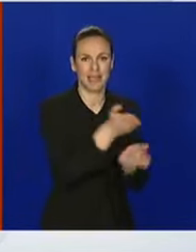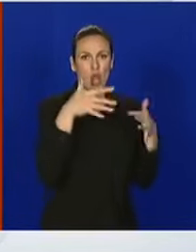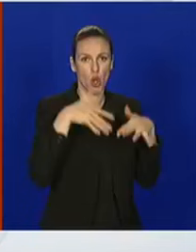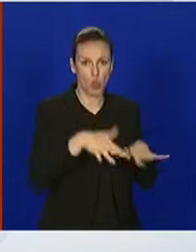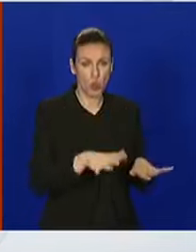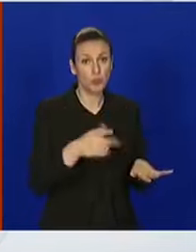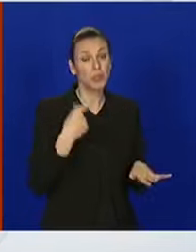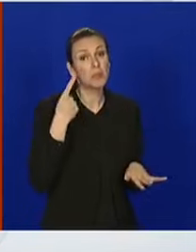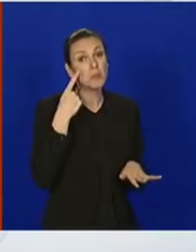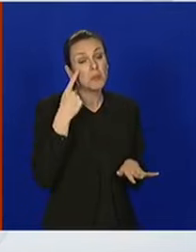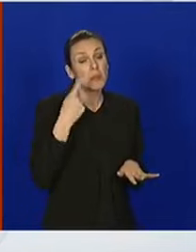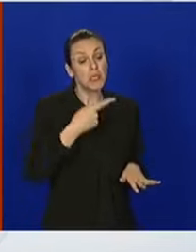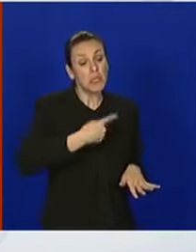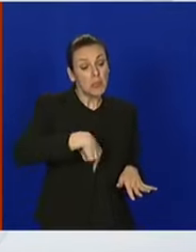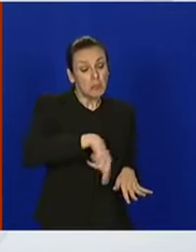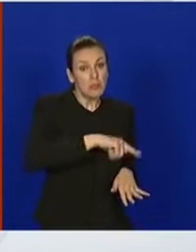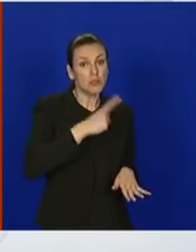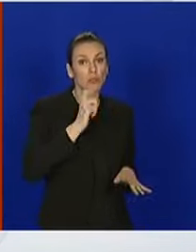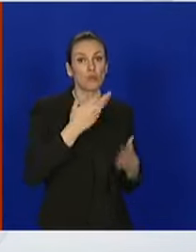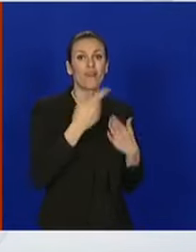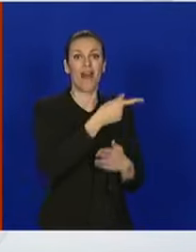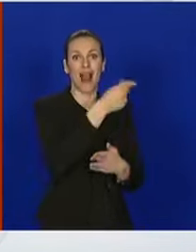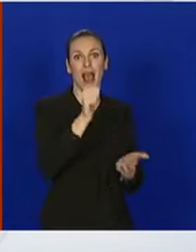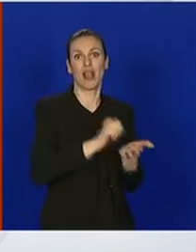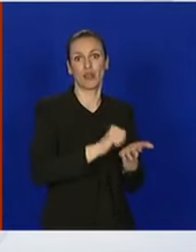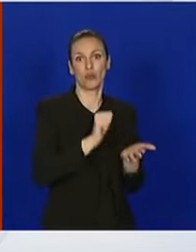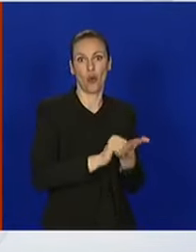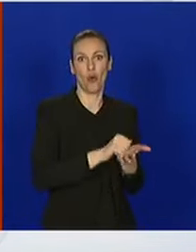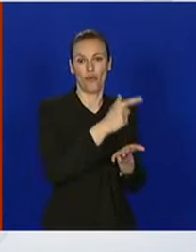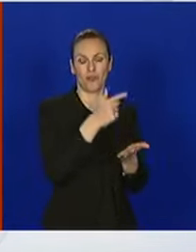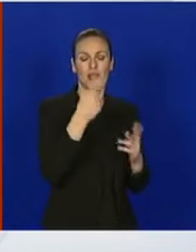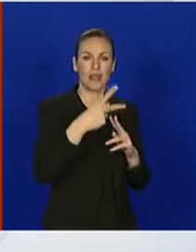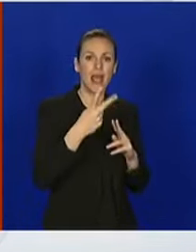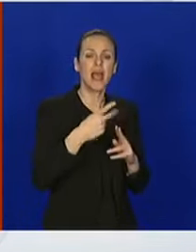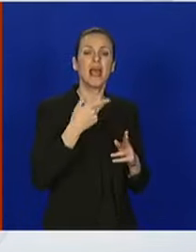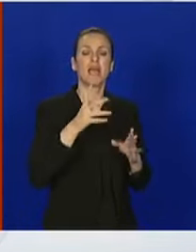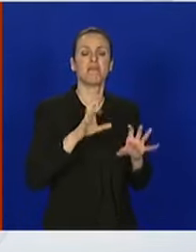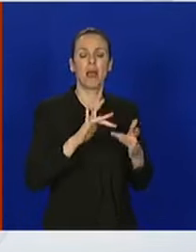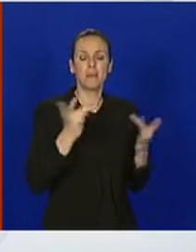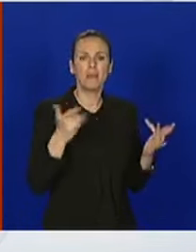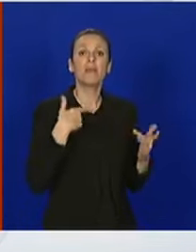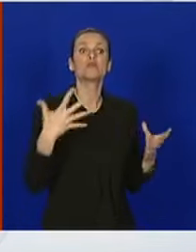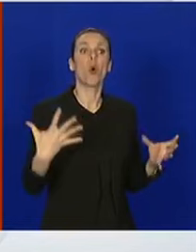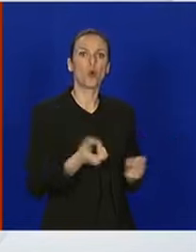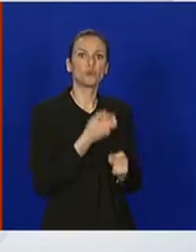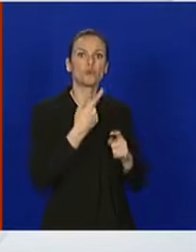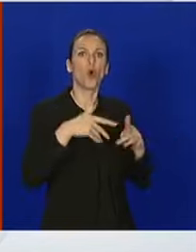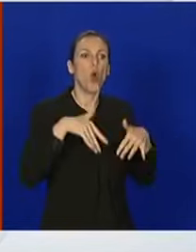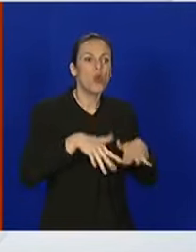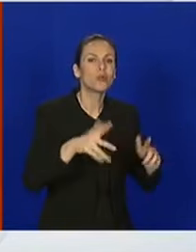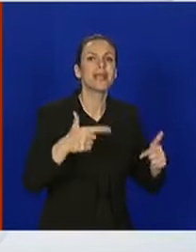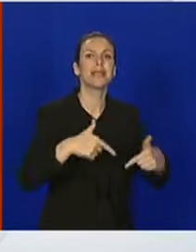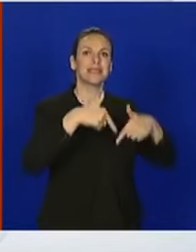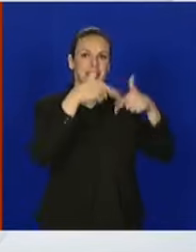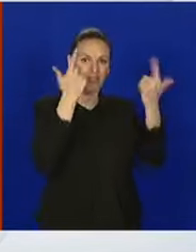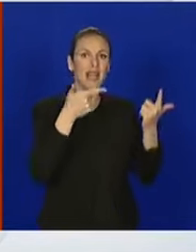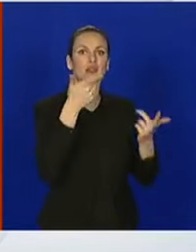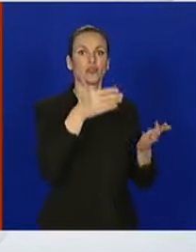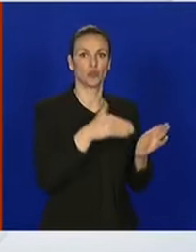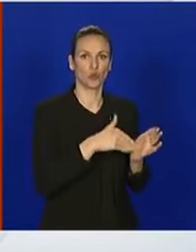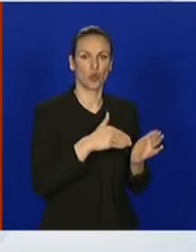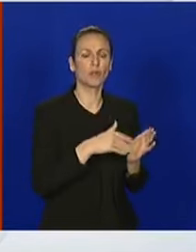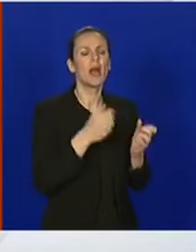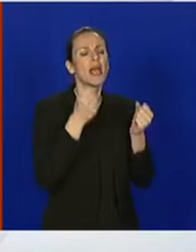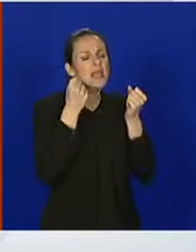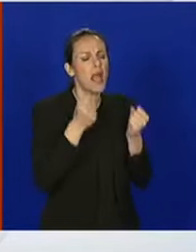da smo u tome, zahvaljujući vama, prije svega zahvaljujući građanima, uspjeli da podignemo svijest o tome kolika je